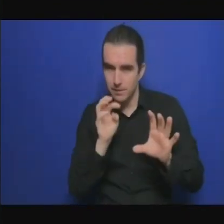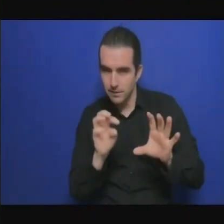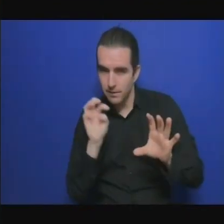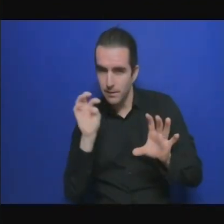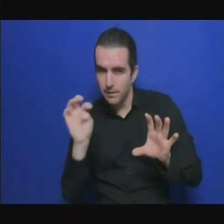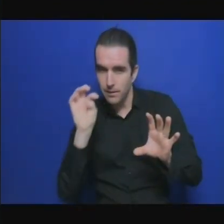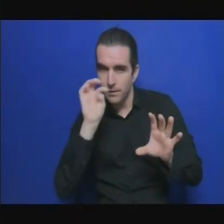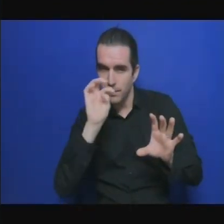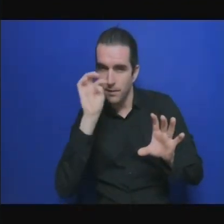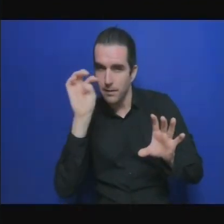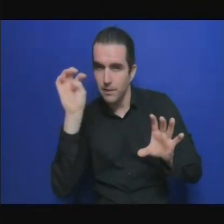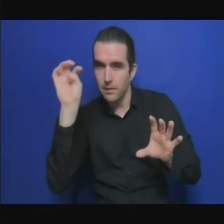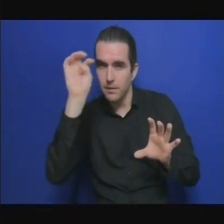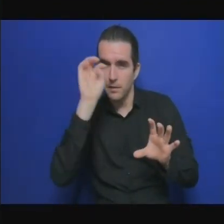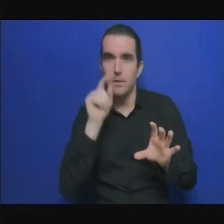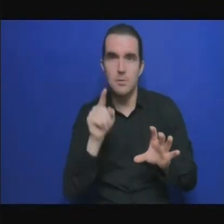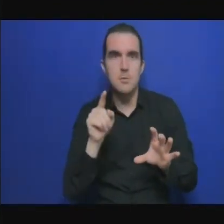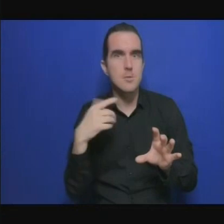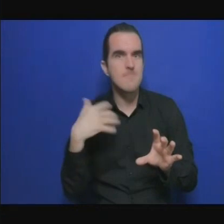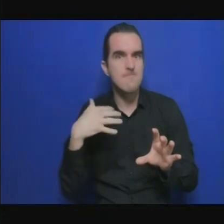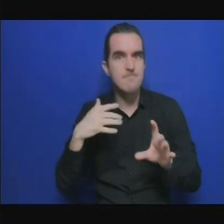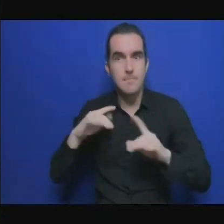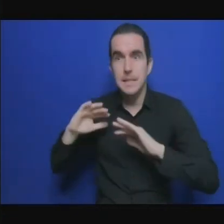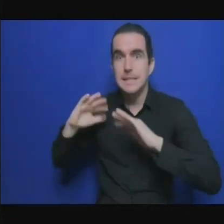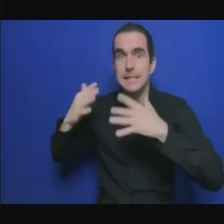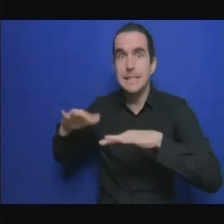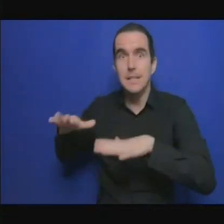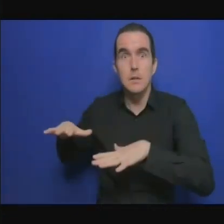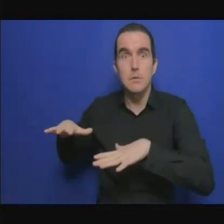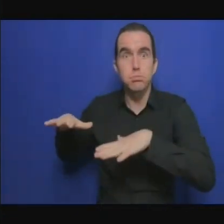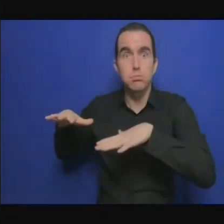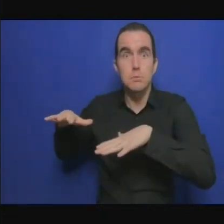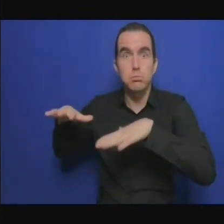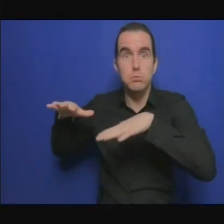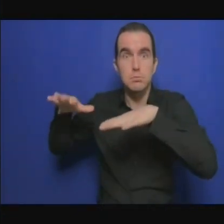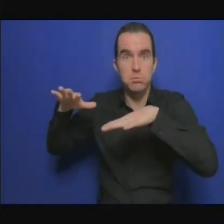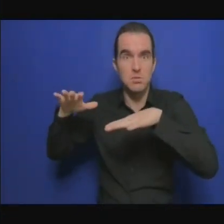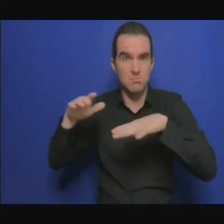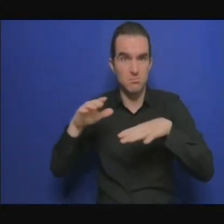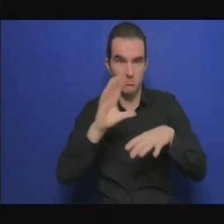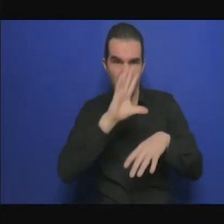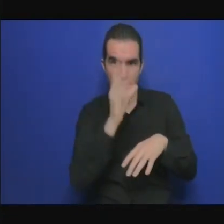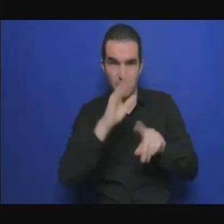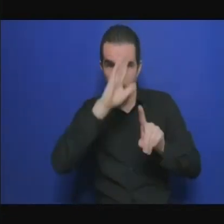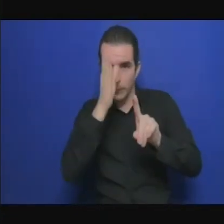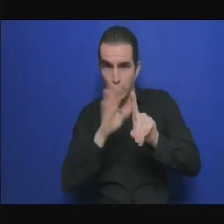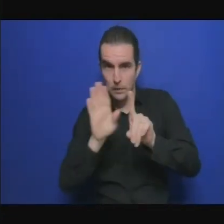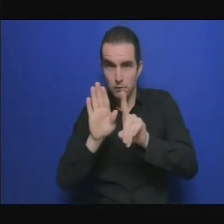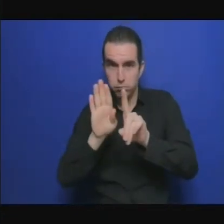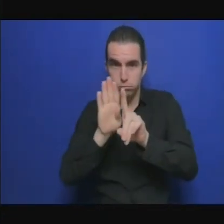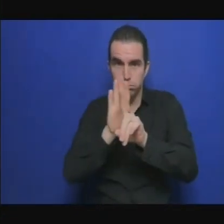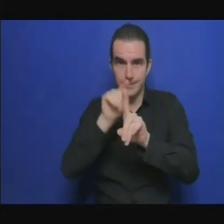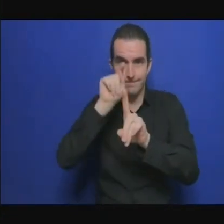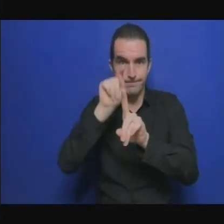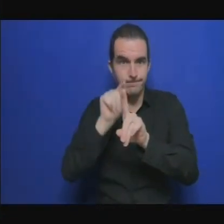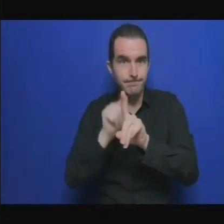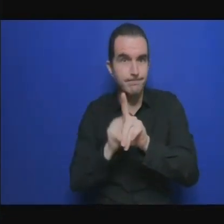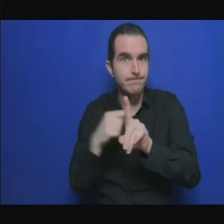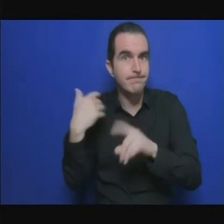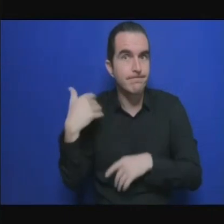et nous devons collectivement agir. l'Afrique émet 3 à 4 % des émissions.